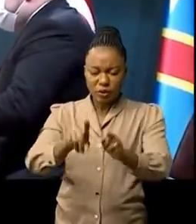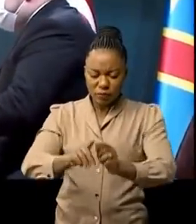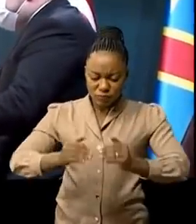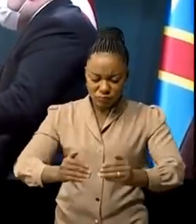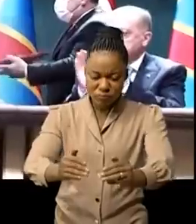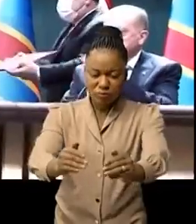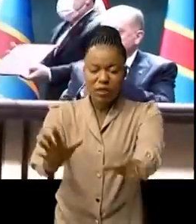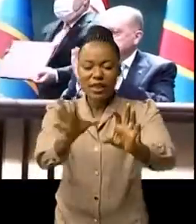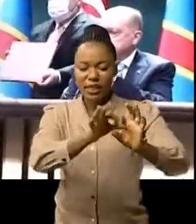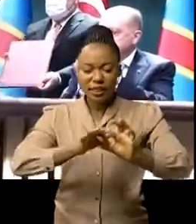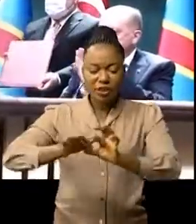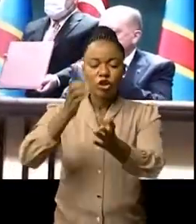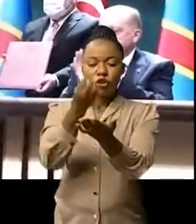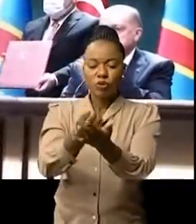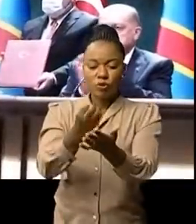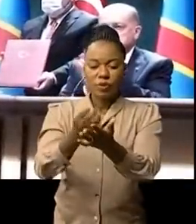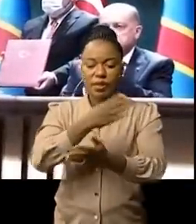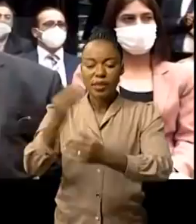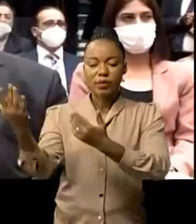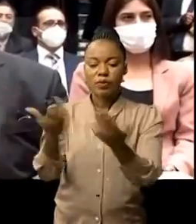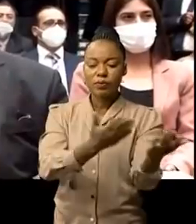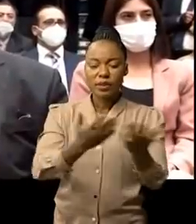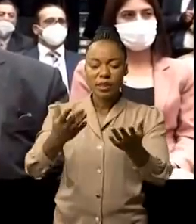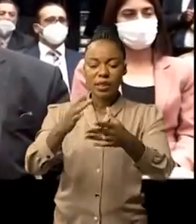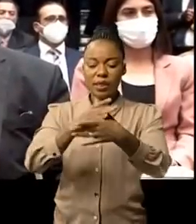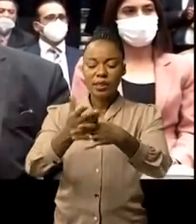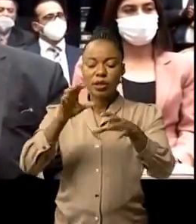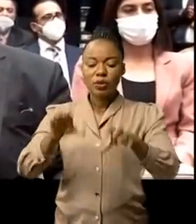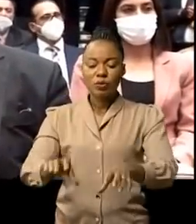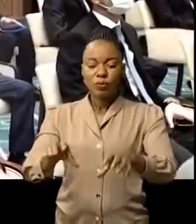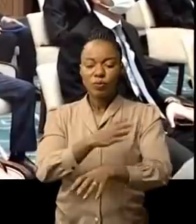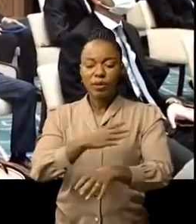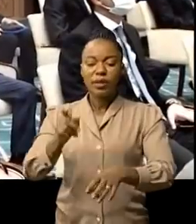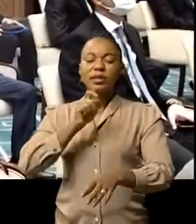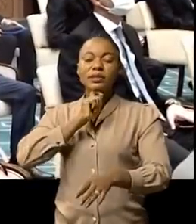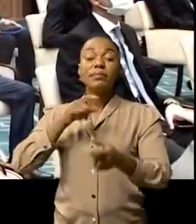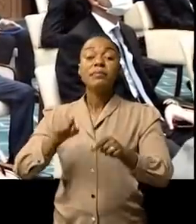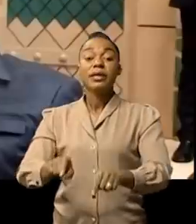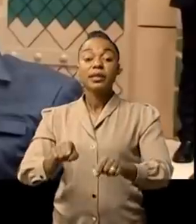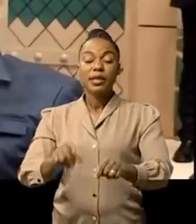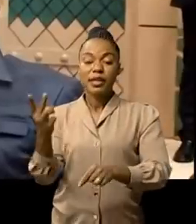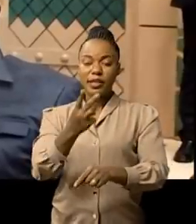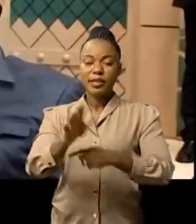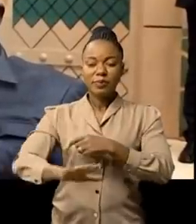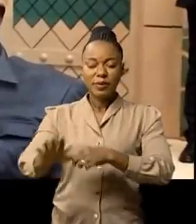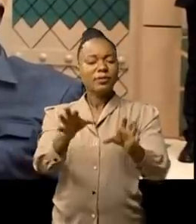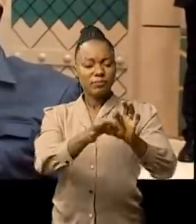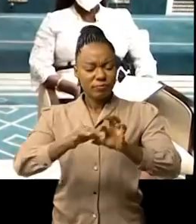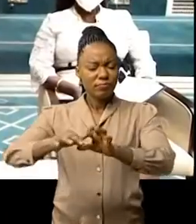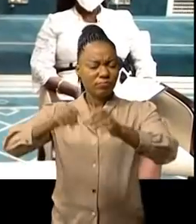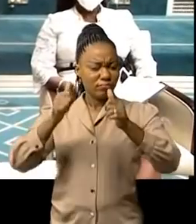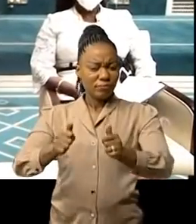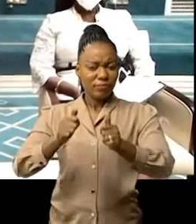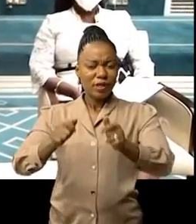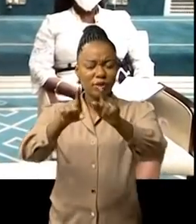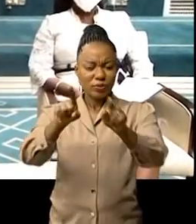les relations économiques et commerciales entre la Turquie et la RDC. Actuellement, les deux pays ont des relations commerciales